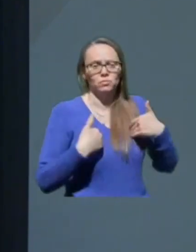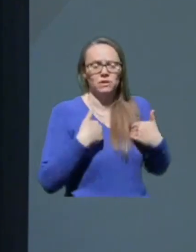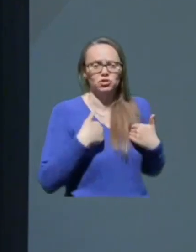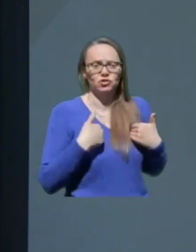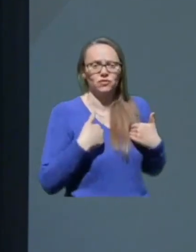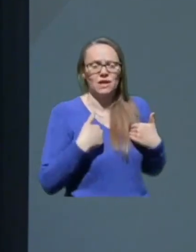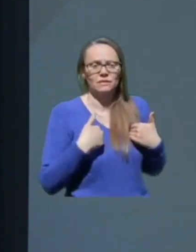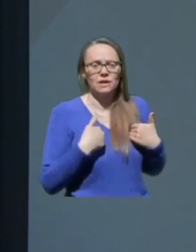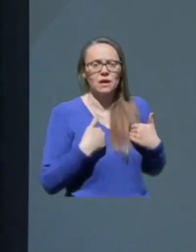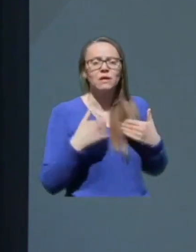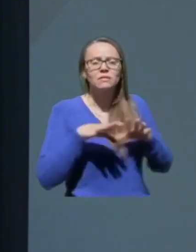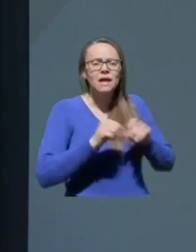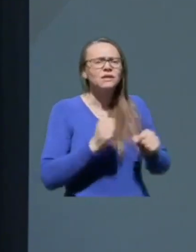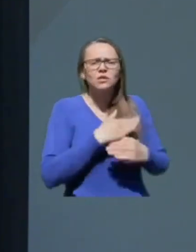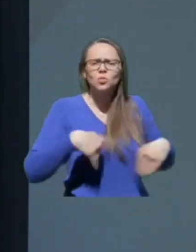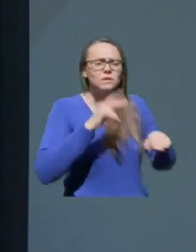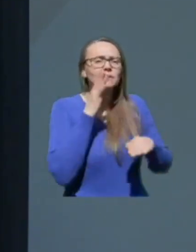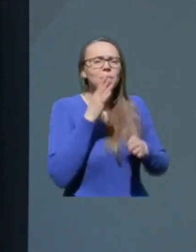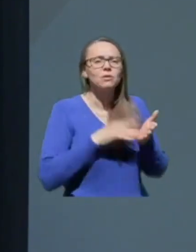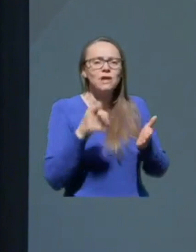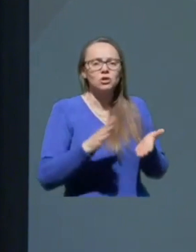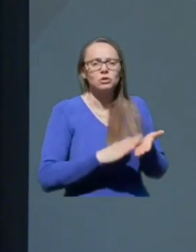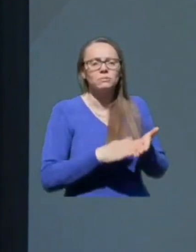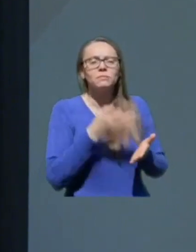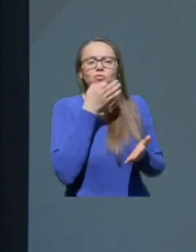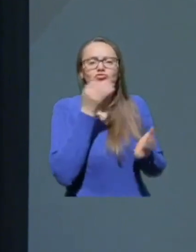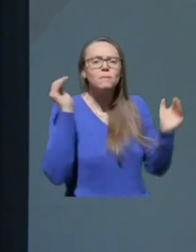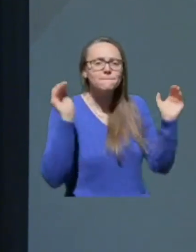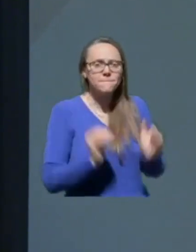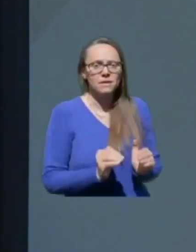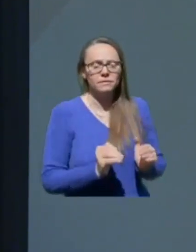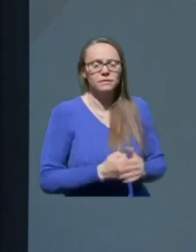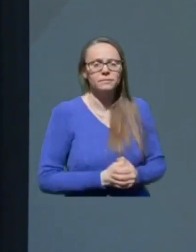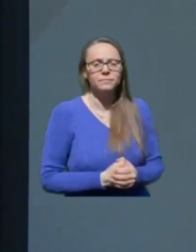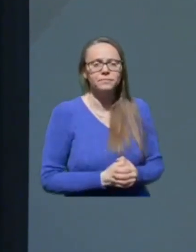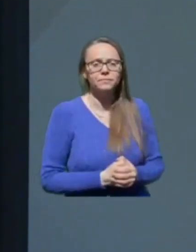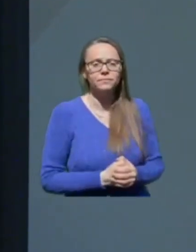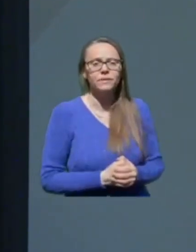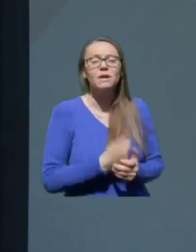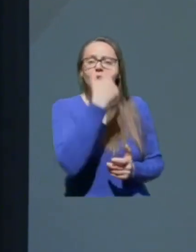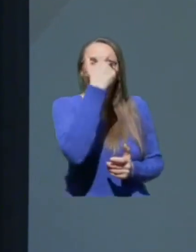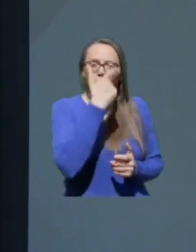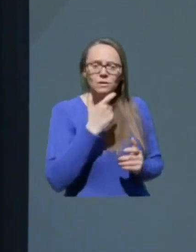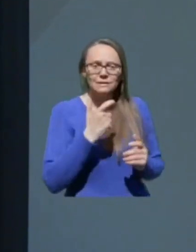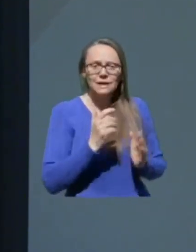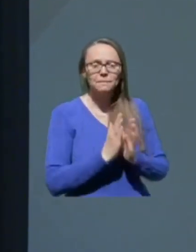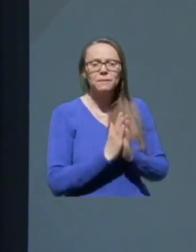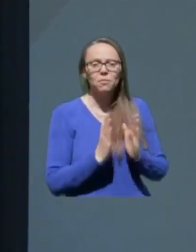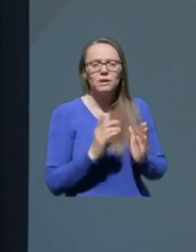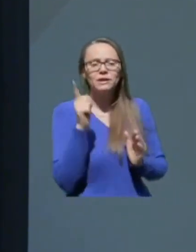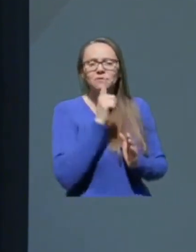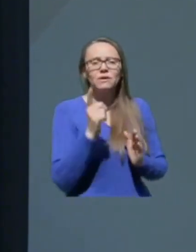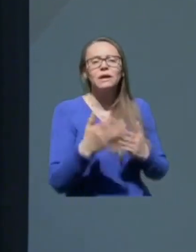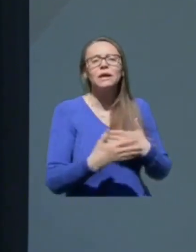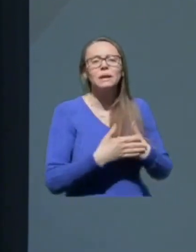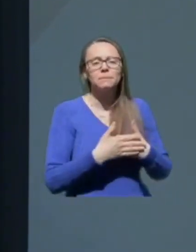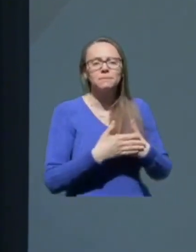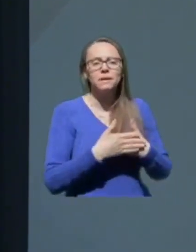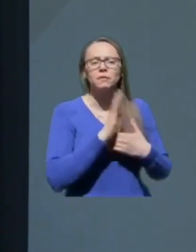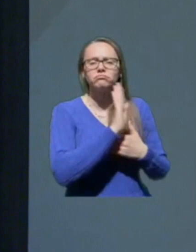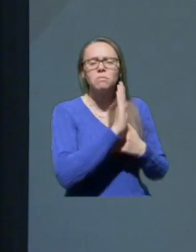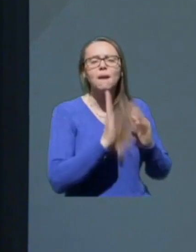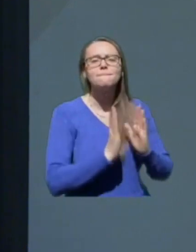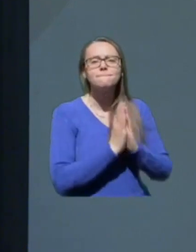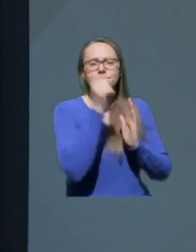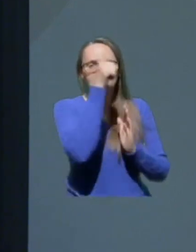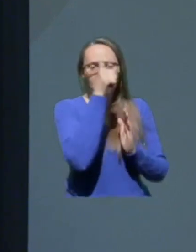bo tašnih prejmerov čim čim manj. V osebni molitvi in pri maši v naši kapeli se jih